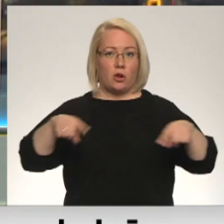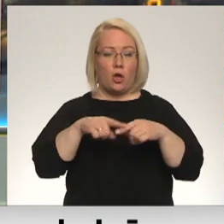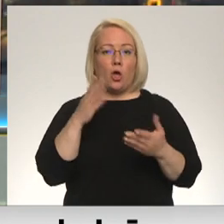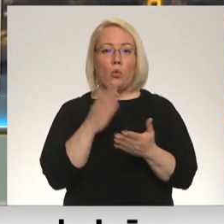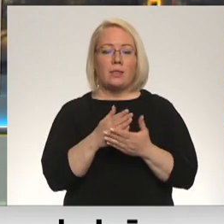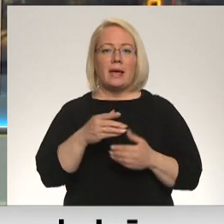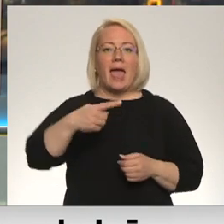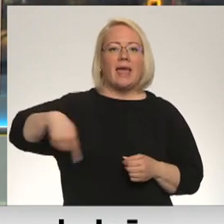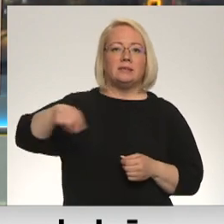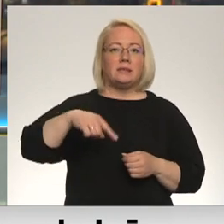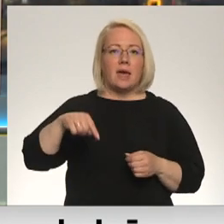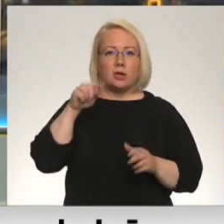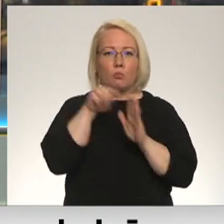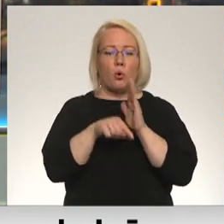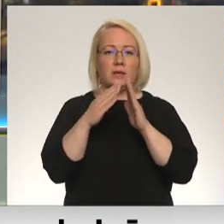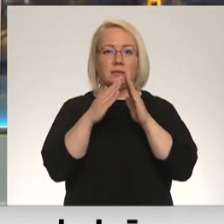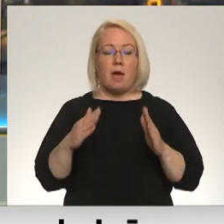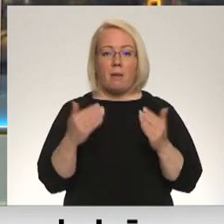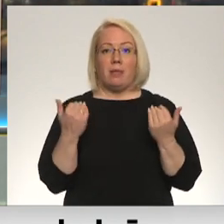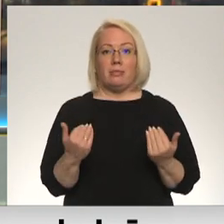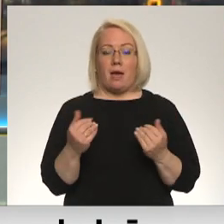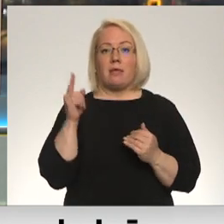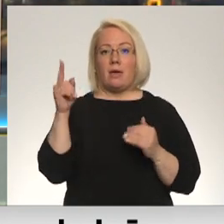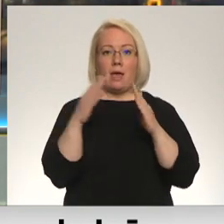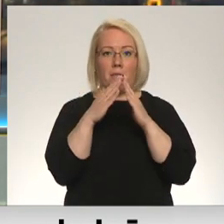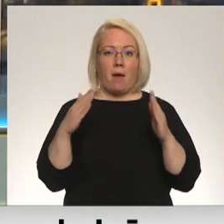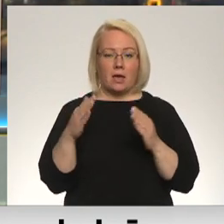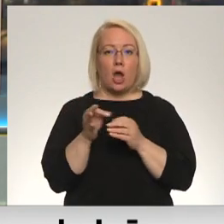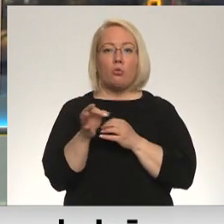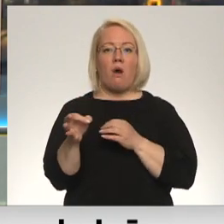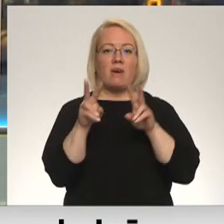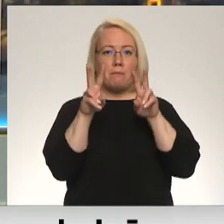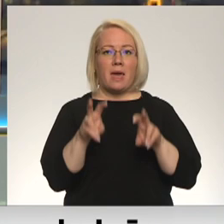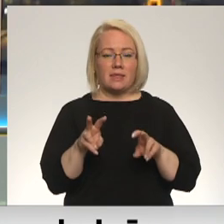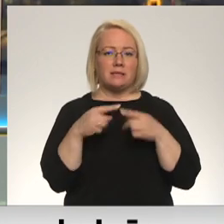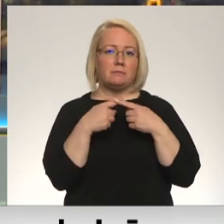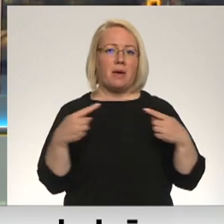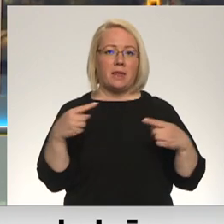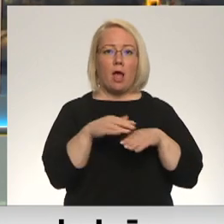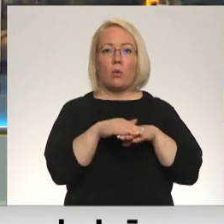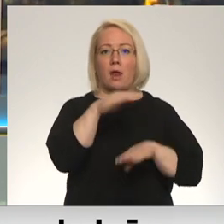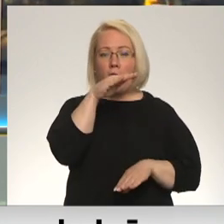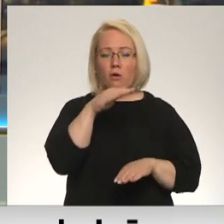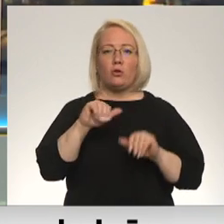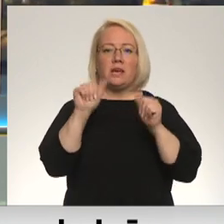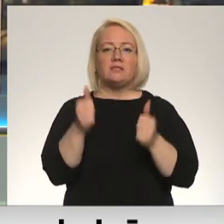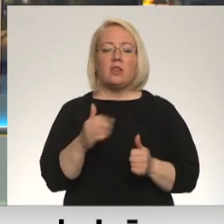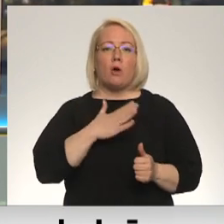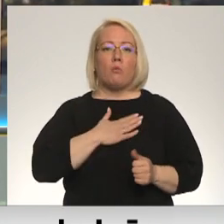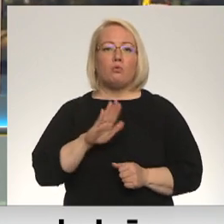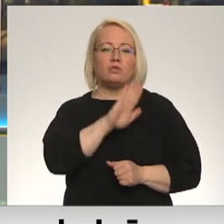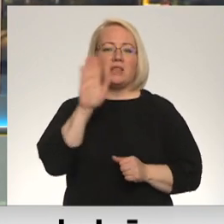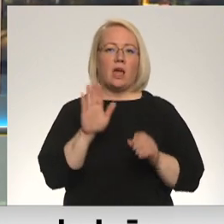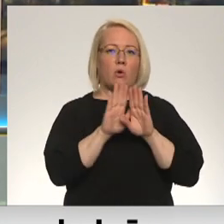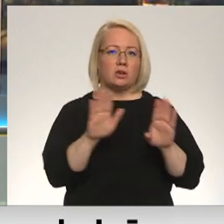Ezeres muitas namā. Pat laban bēsturiskajā ēkā ir novadpētniecības materiāla krāta un izveidota mūsdienīga ekspozīcija par